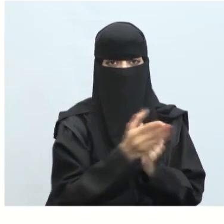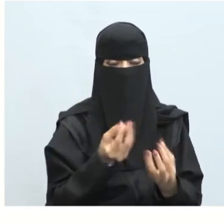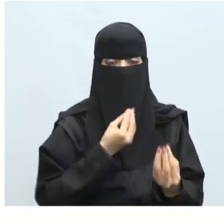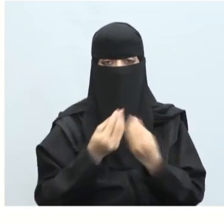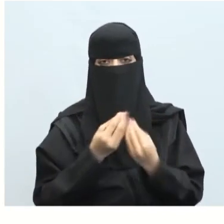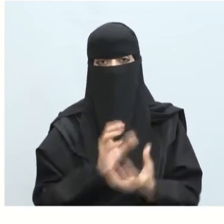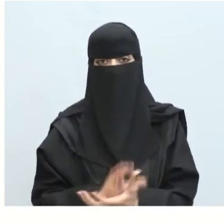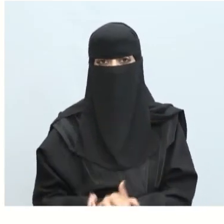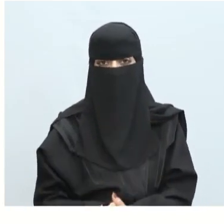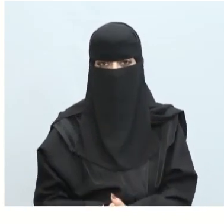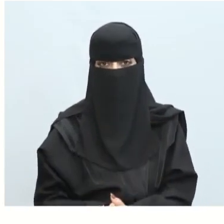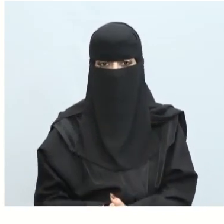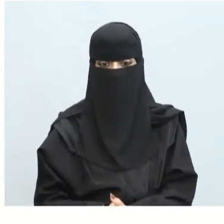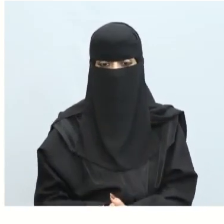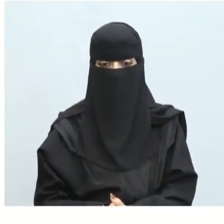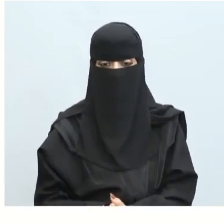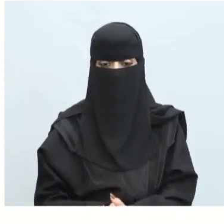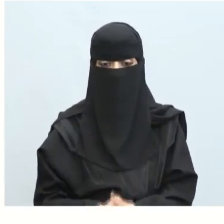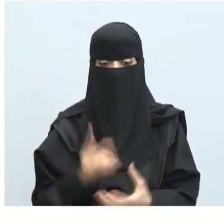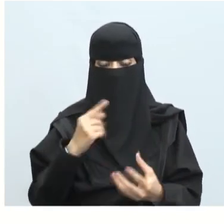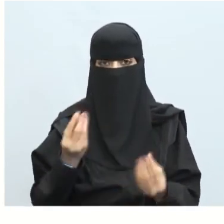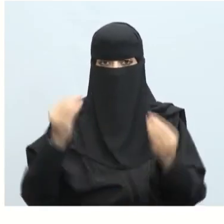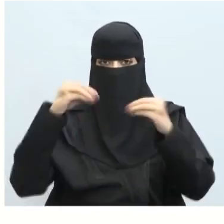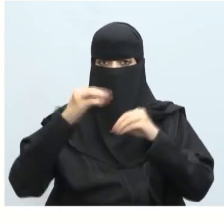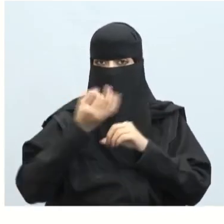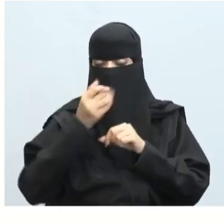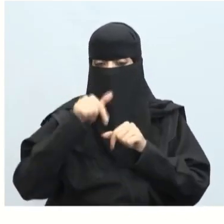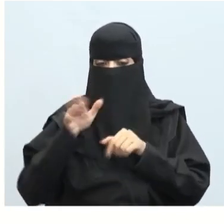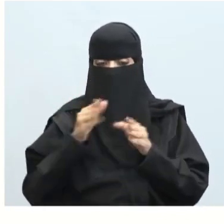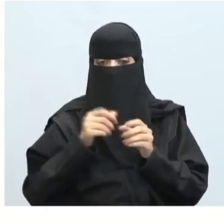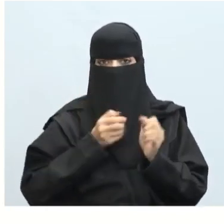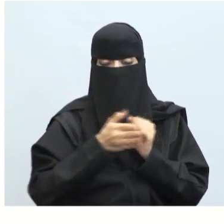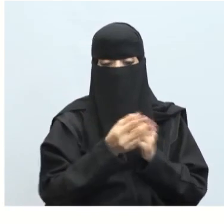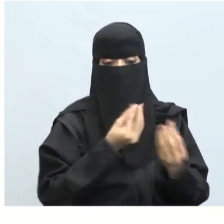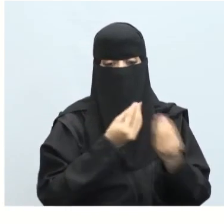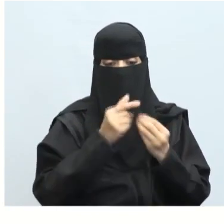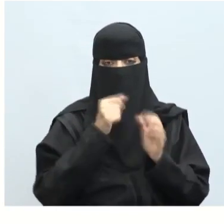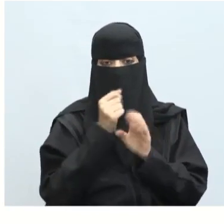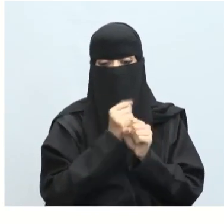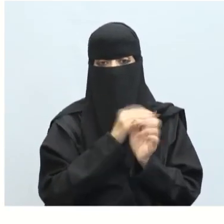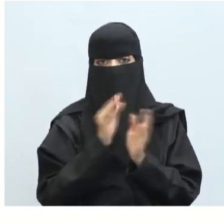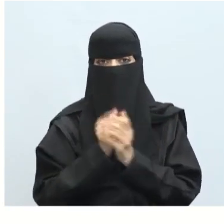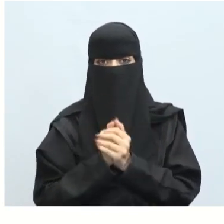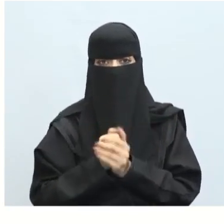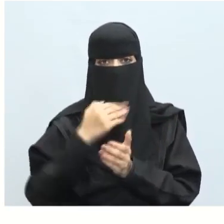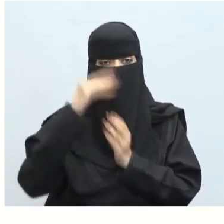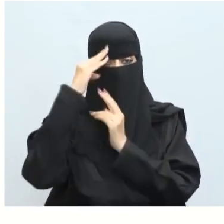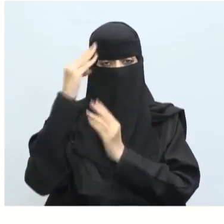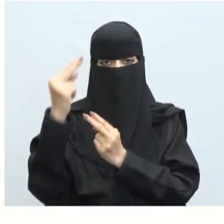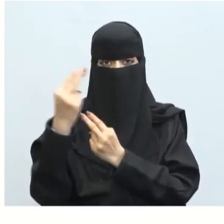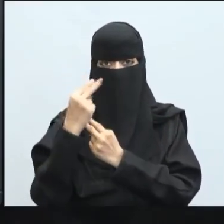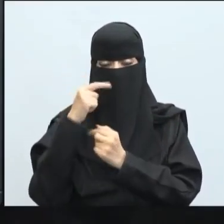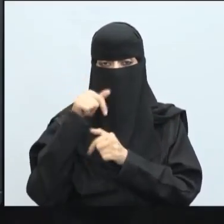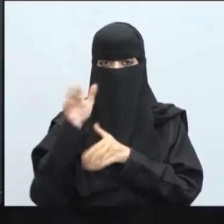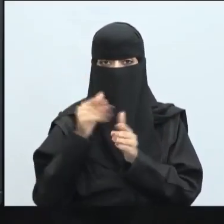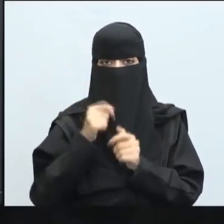التفاعلية في هذا الدرس تحدثنا عن إضافة خريطة التفاعلية للتطبيق شكرا لكم